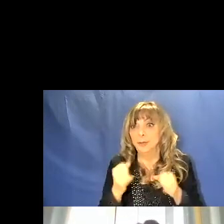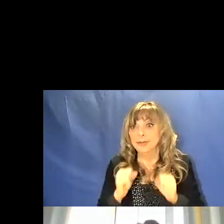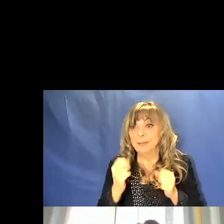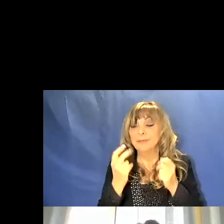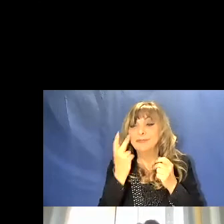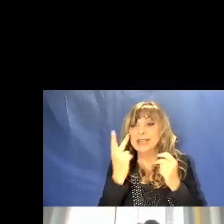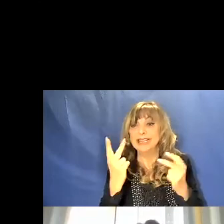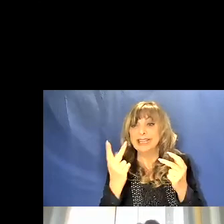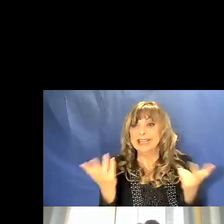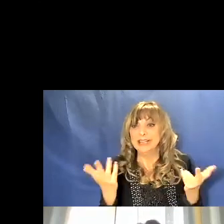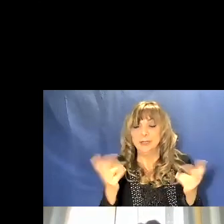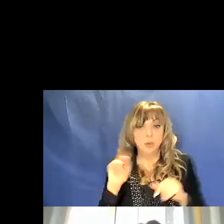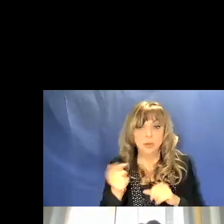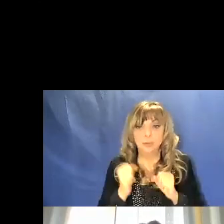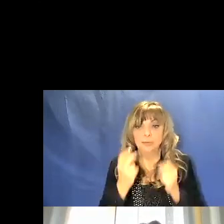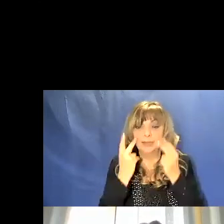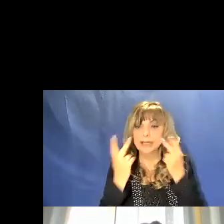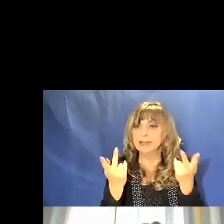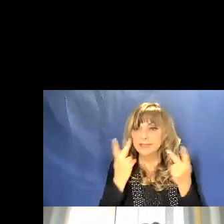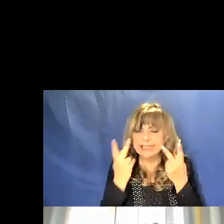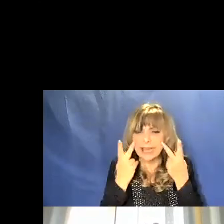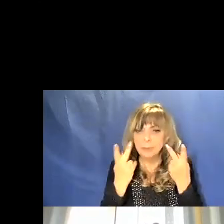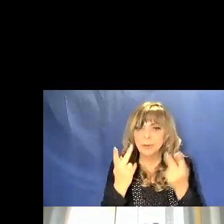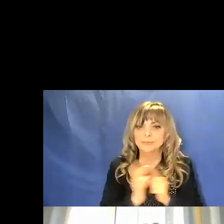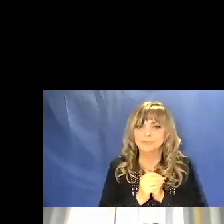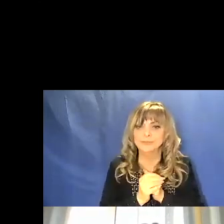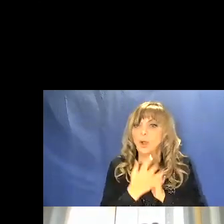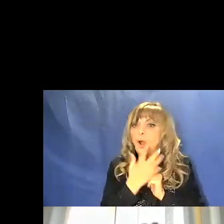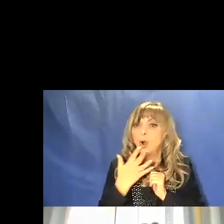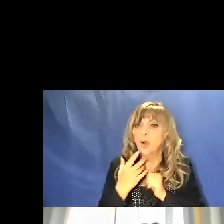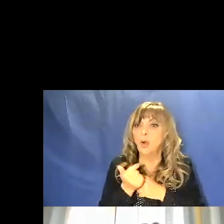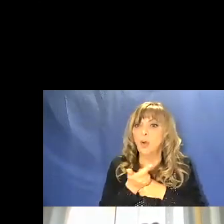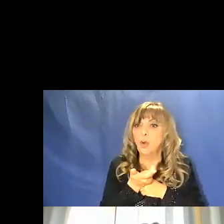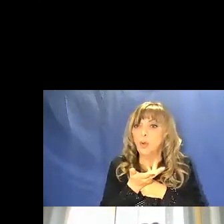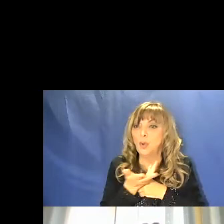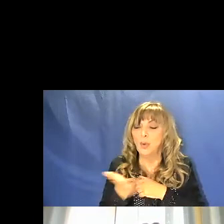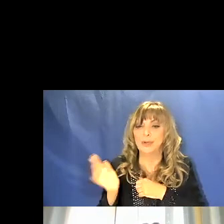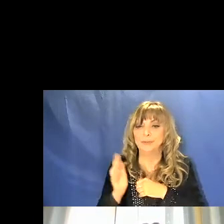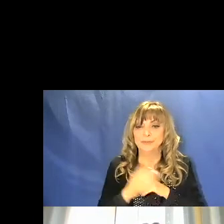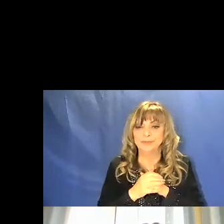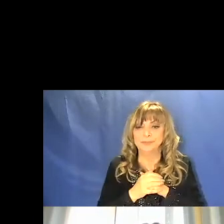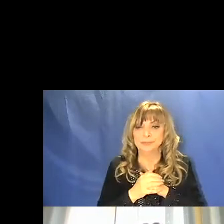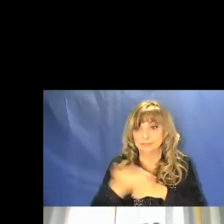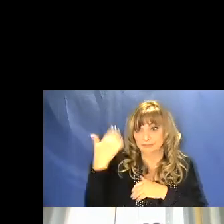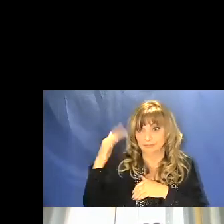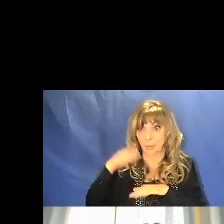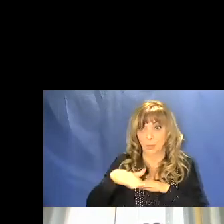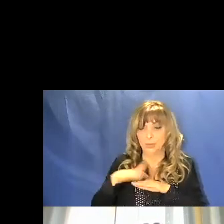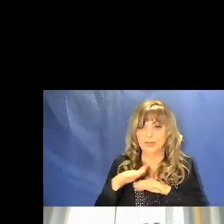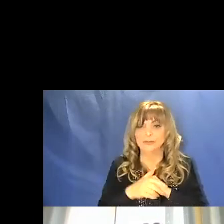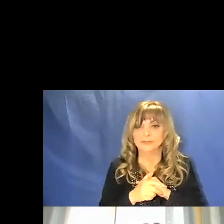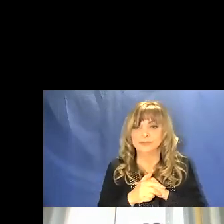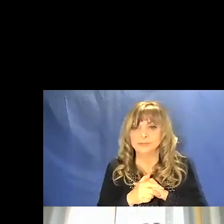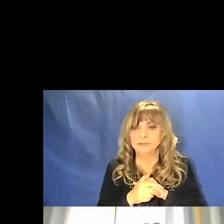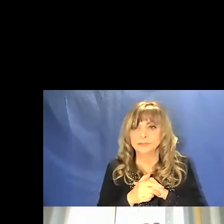e vediamo quali sono le gamme dei colori utilizzati dai paleolitici non tutti